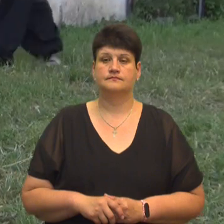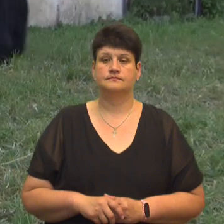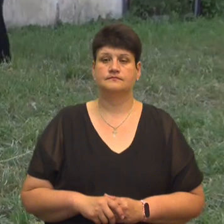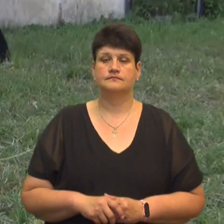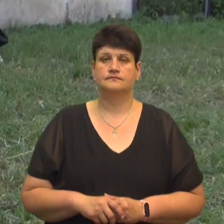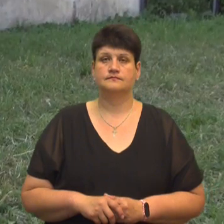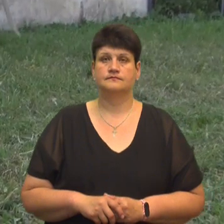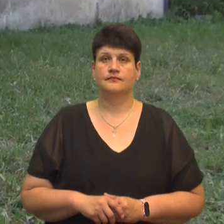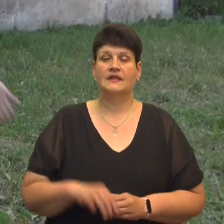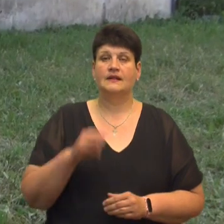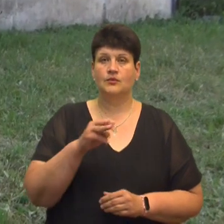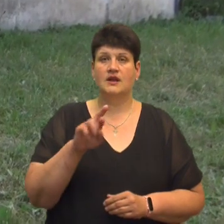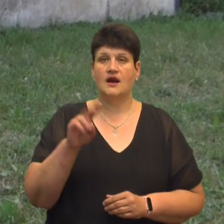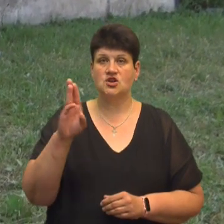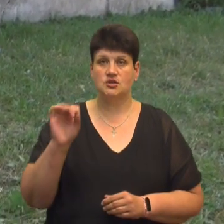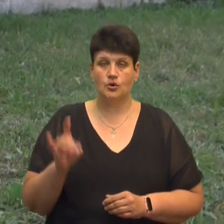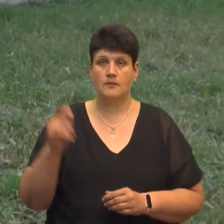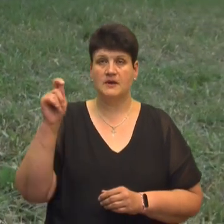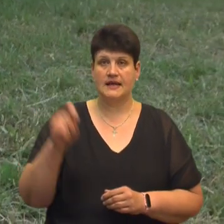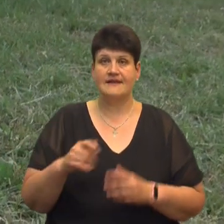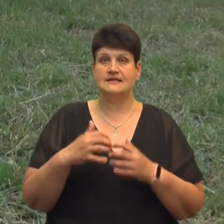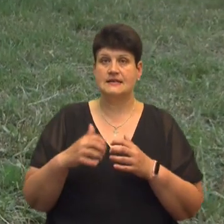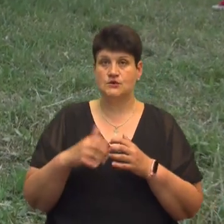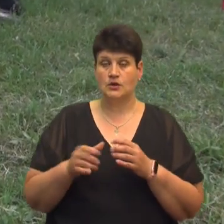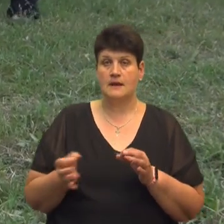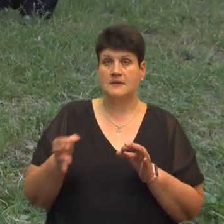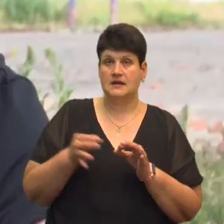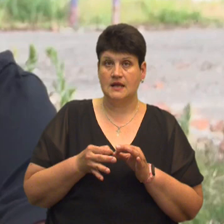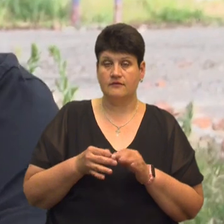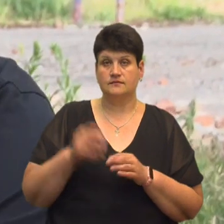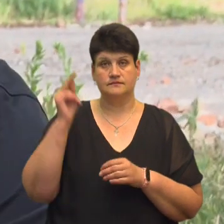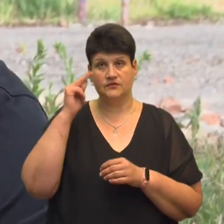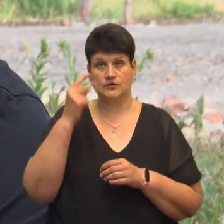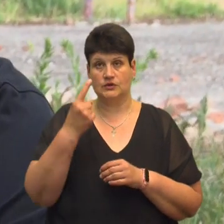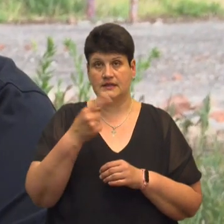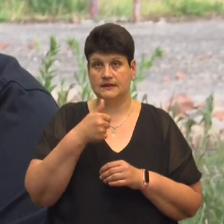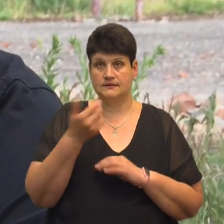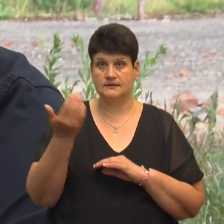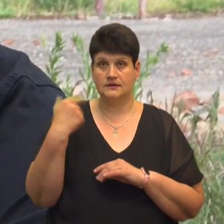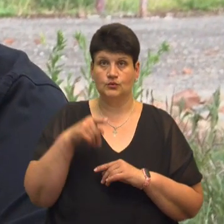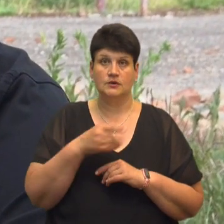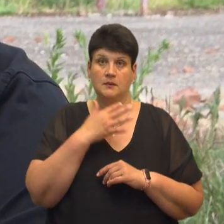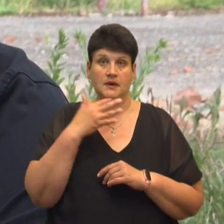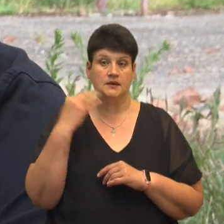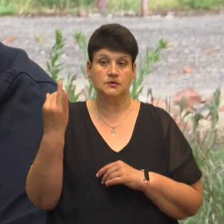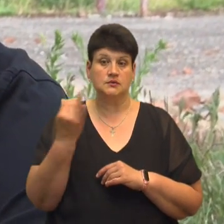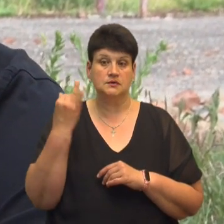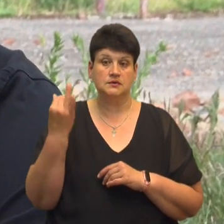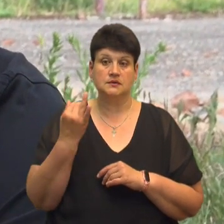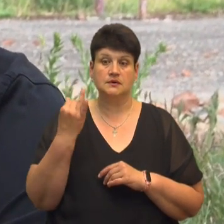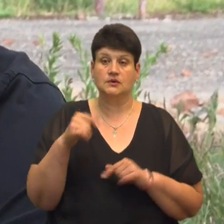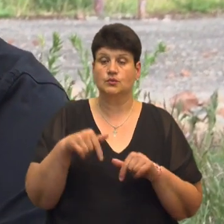Тимур Ященко приїхав з Херсона. Каже, приєднався до занять рік тому. Тут багато інтересного і багато